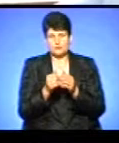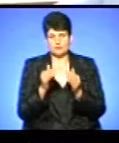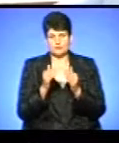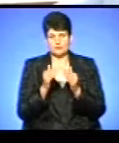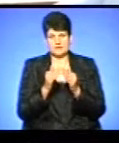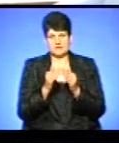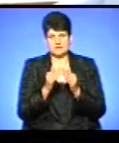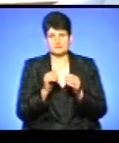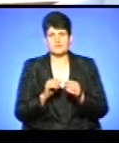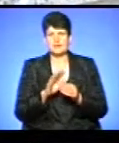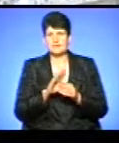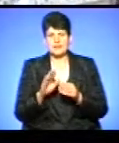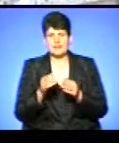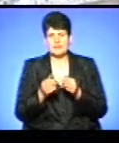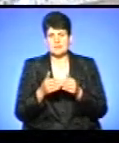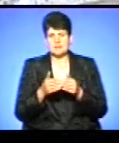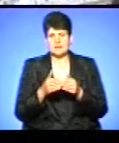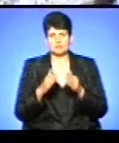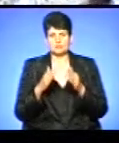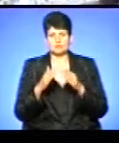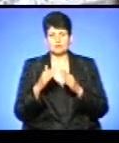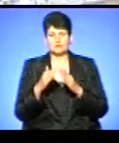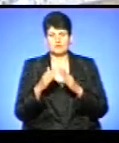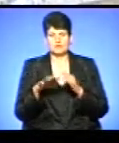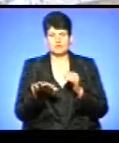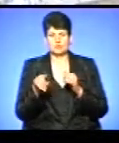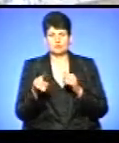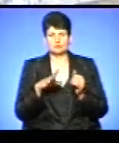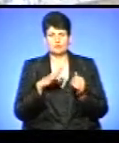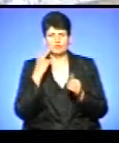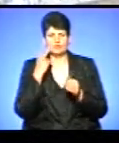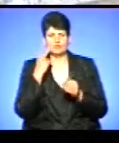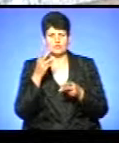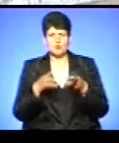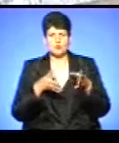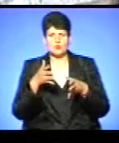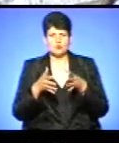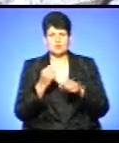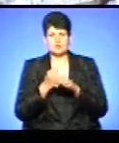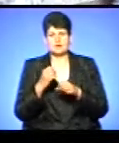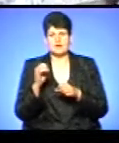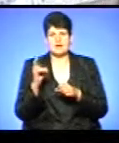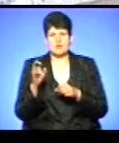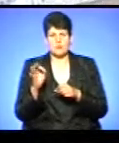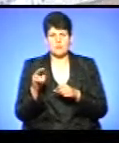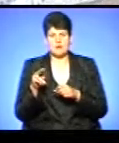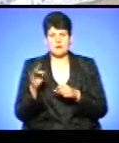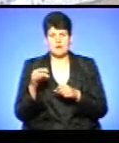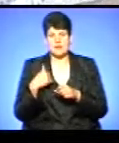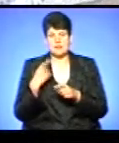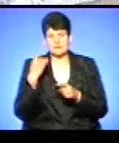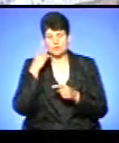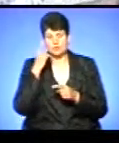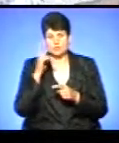прибудинковій території. Ми самі писали, тут було болото вічно, і казали, зроблять нам екопаковку, але ми